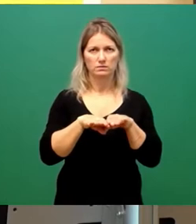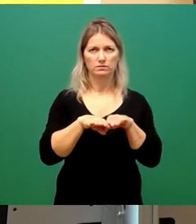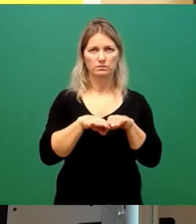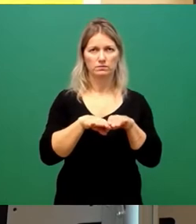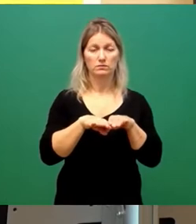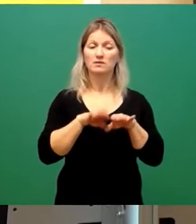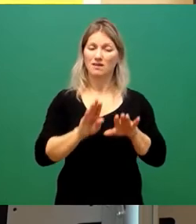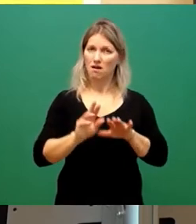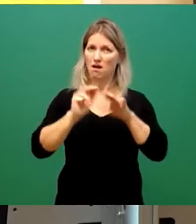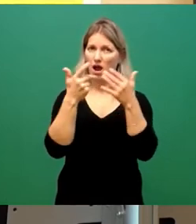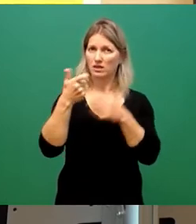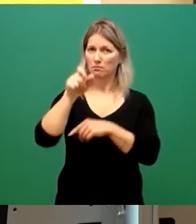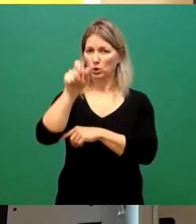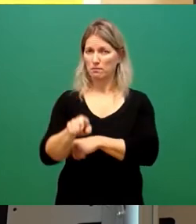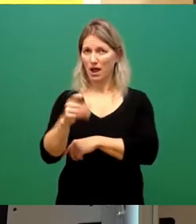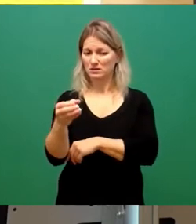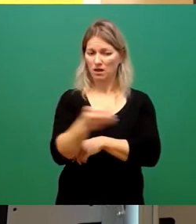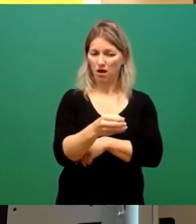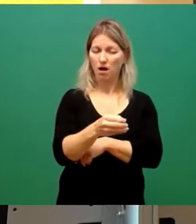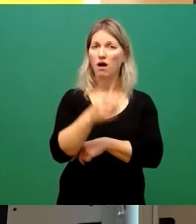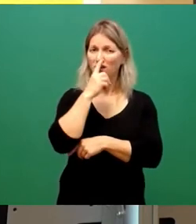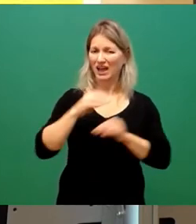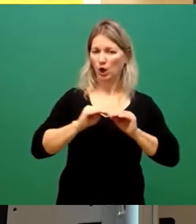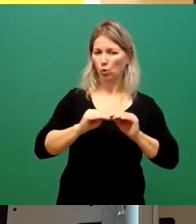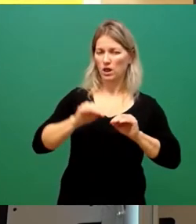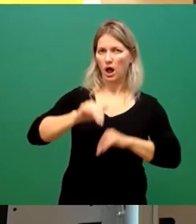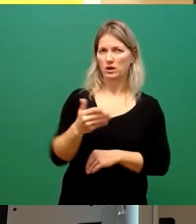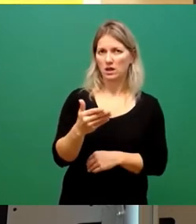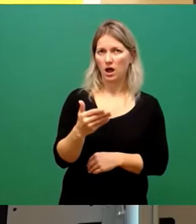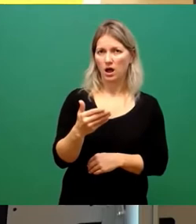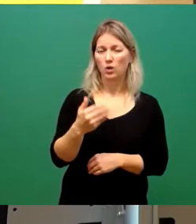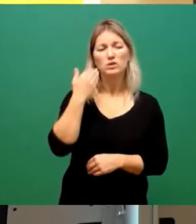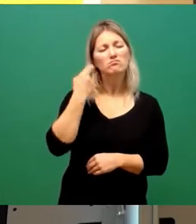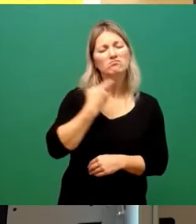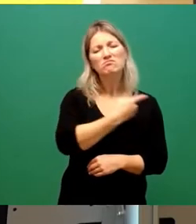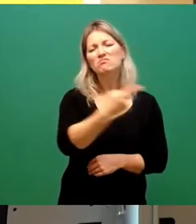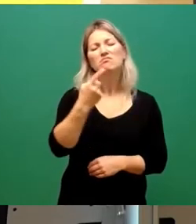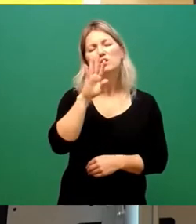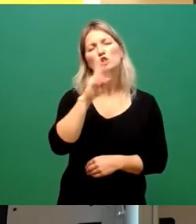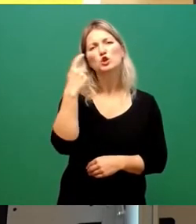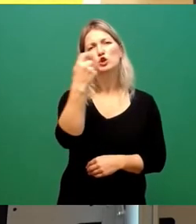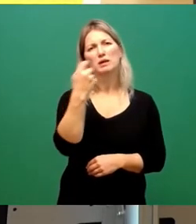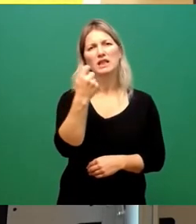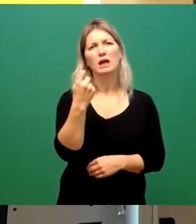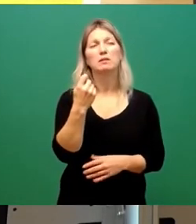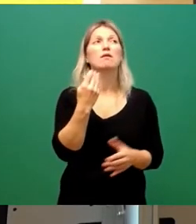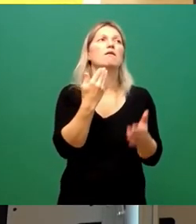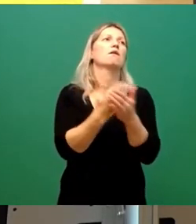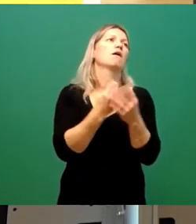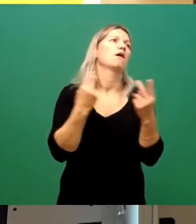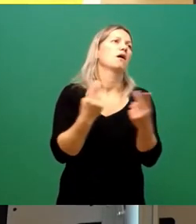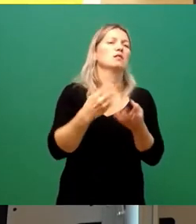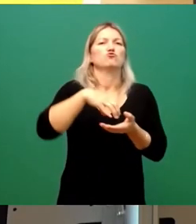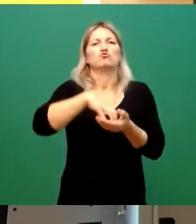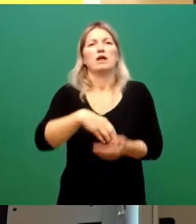Bürgermeister schaffen. Und da muss man doch auch mal die Kirche im Dorf lassen, meine Damen und Herren. Natürlich kann man die Stadt Dresden mit